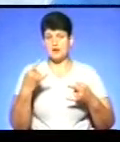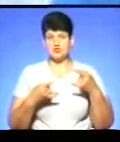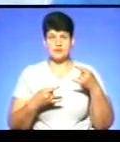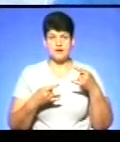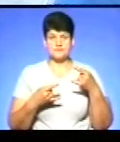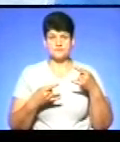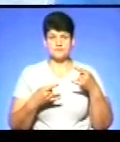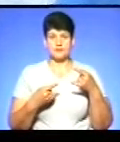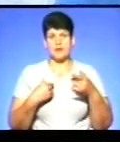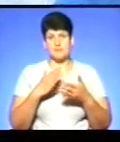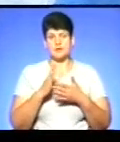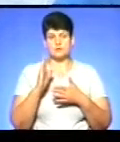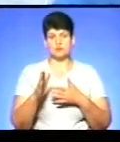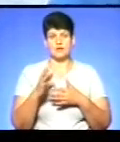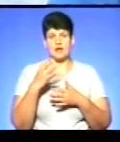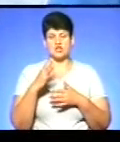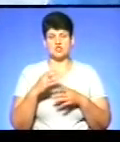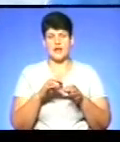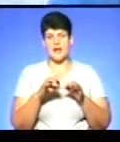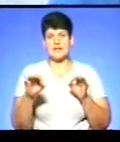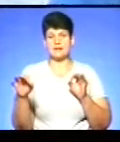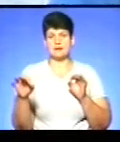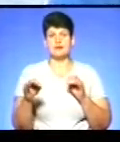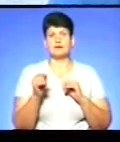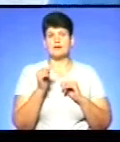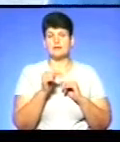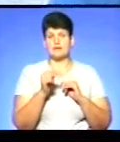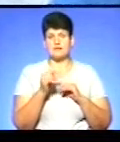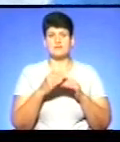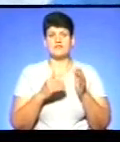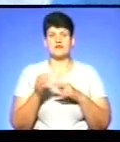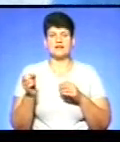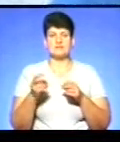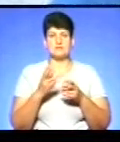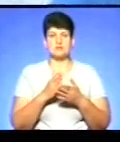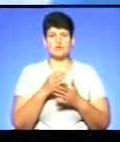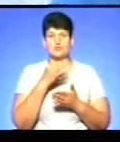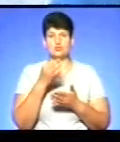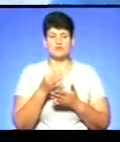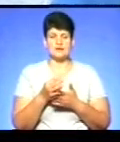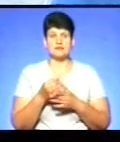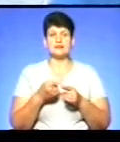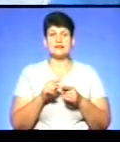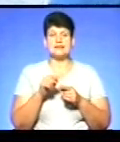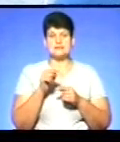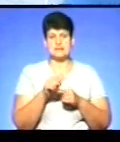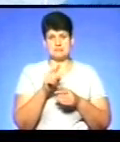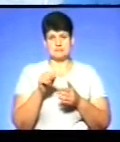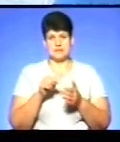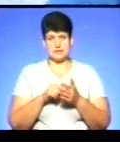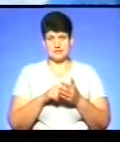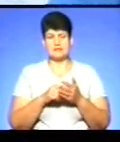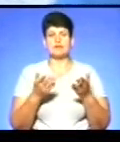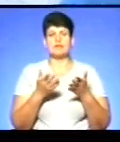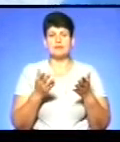Має бути гаряча лінія, і там фахівці мають відповідати на ці гарячі питання, де